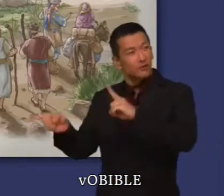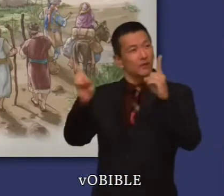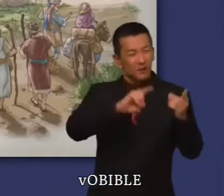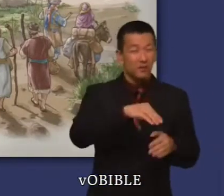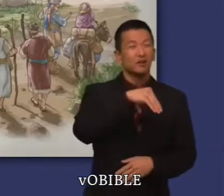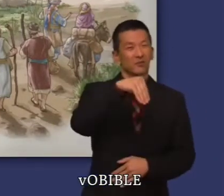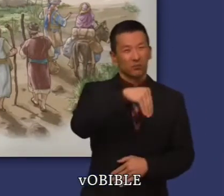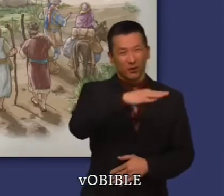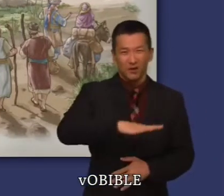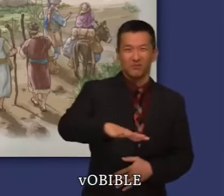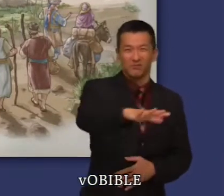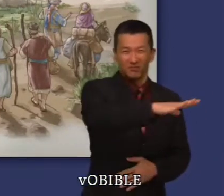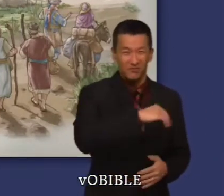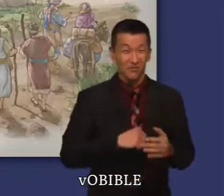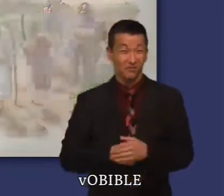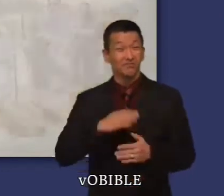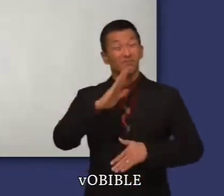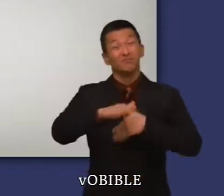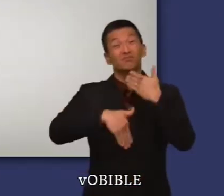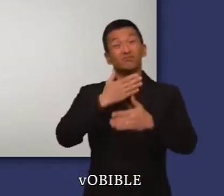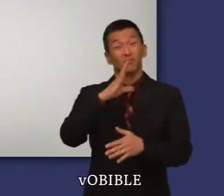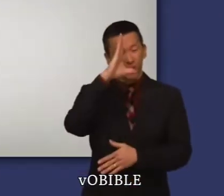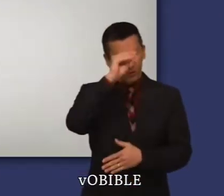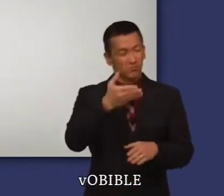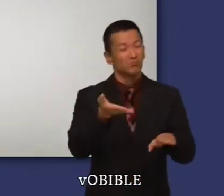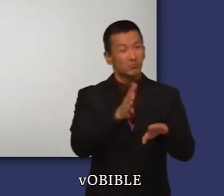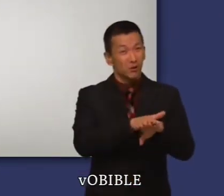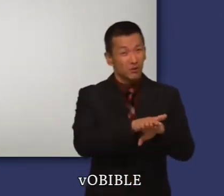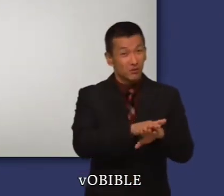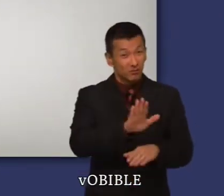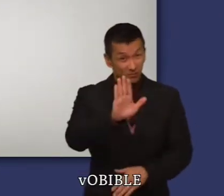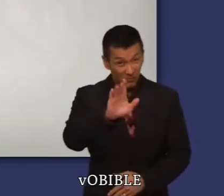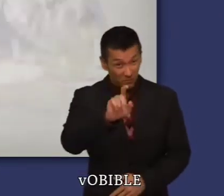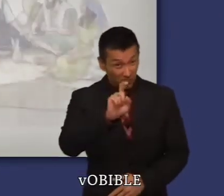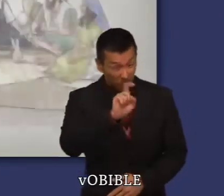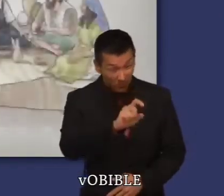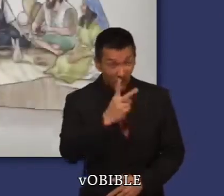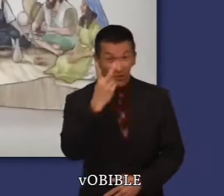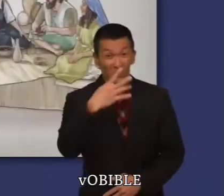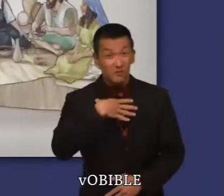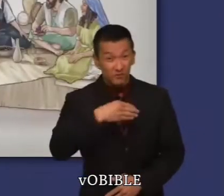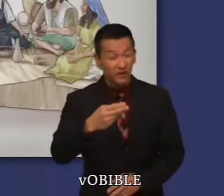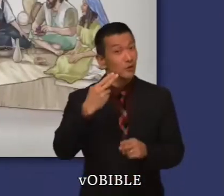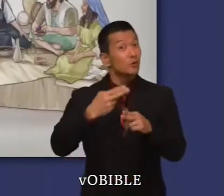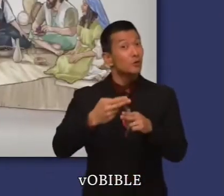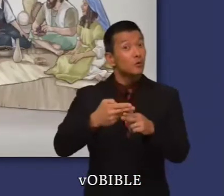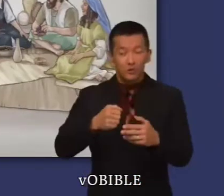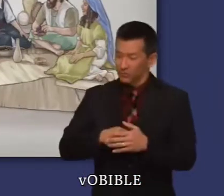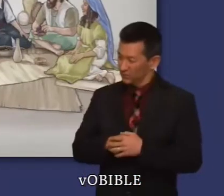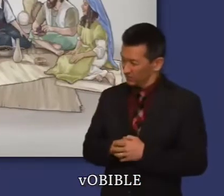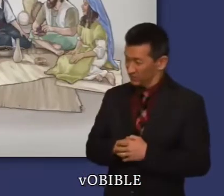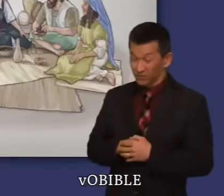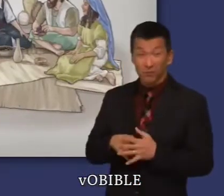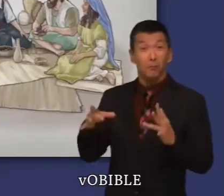'installer au pays de Moab. En Moab, Elimelech meurt. Ses fils, Malone et Kilione, se marient